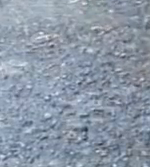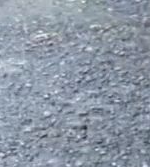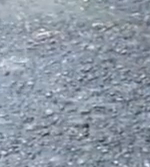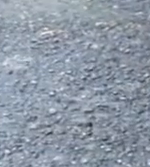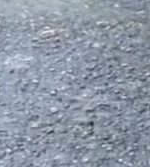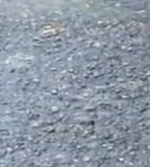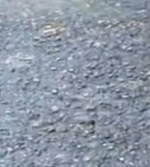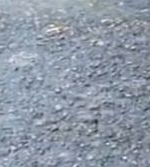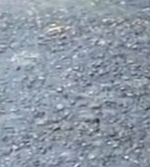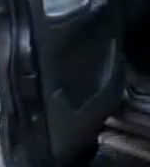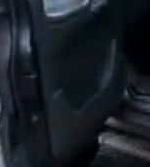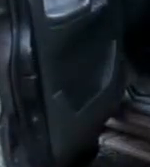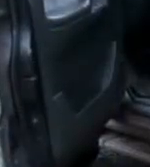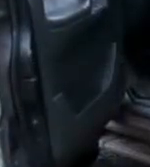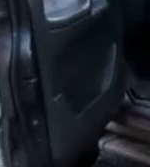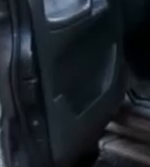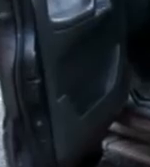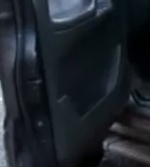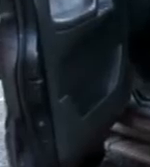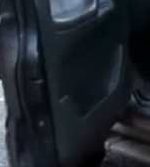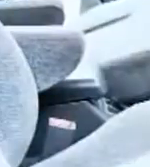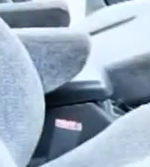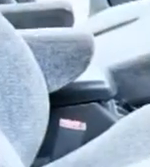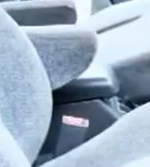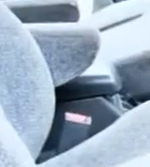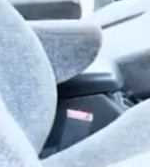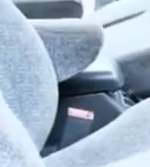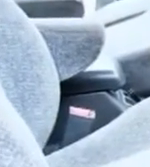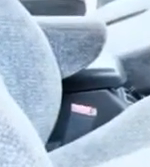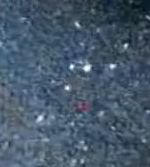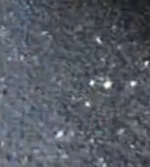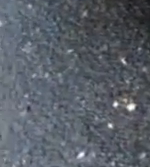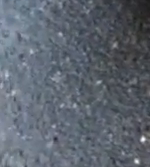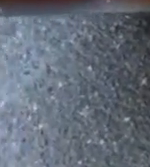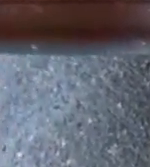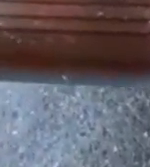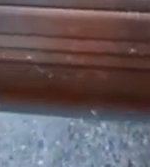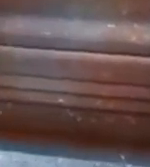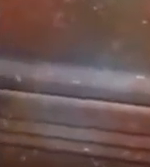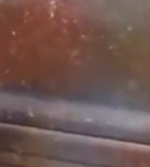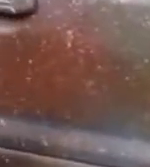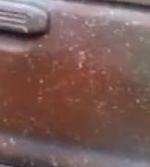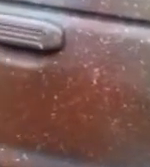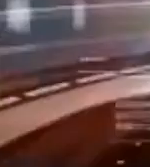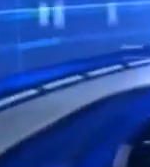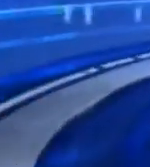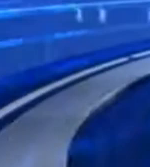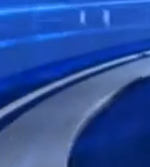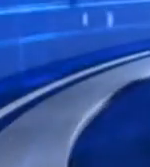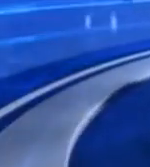автомобіль, переданий нардепами на передову. Невдовзі ще один позашляховик планують передати бійцям 58-ї бригади.